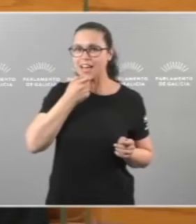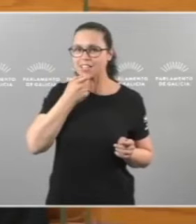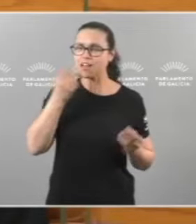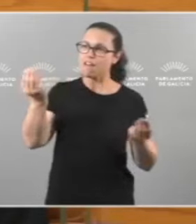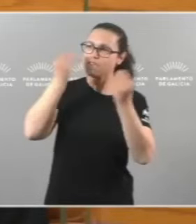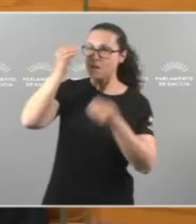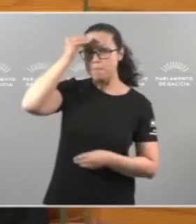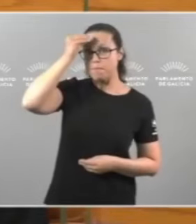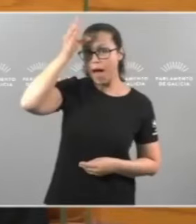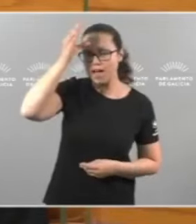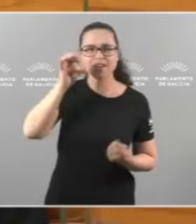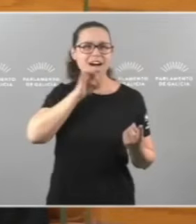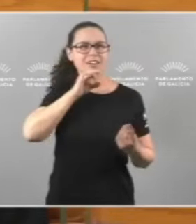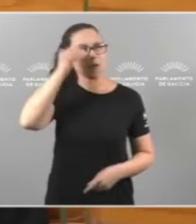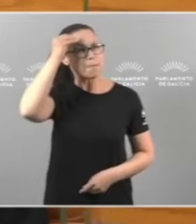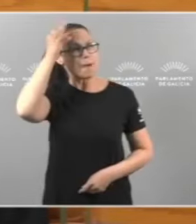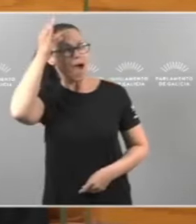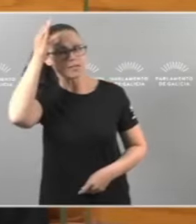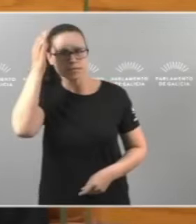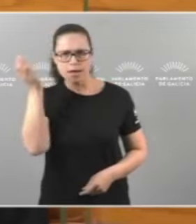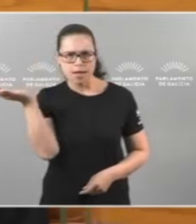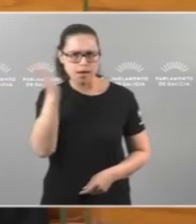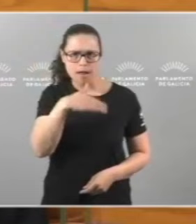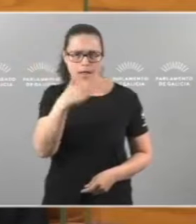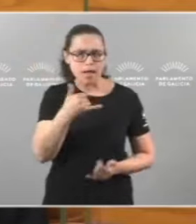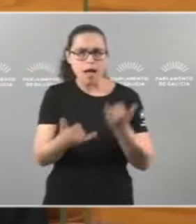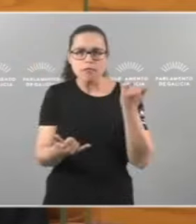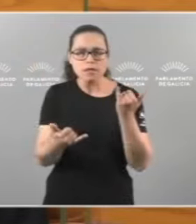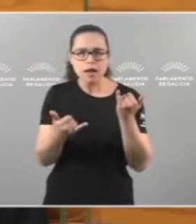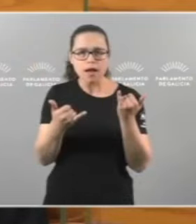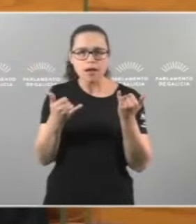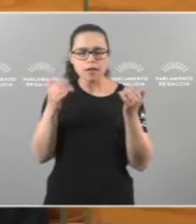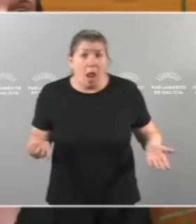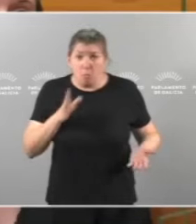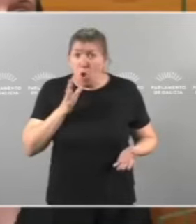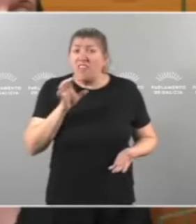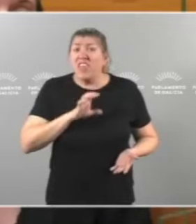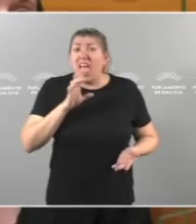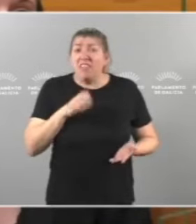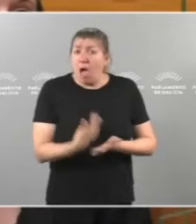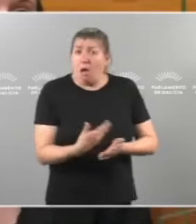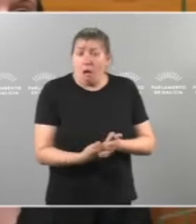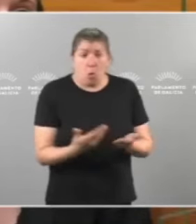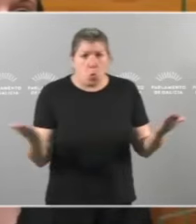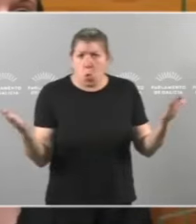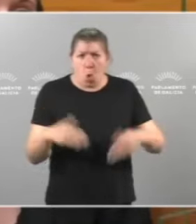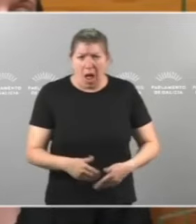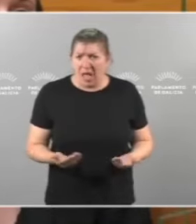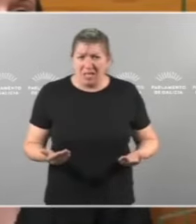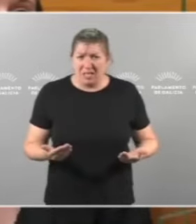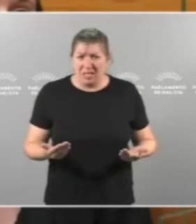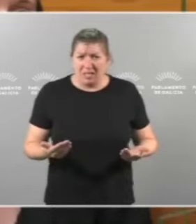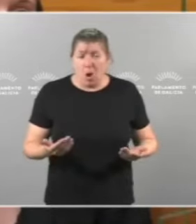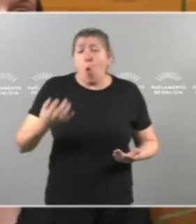saben máis galego e o único que está avanzando é o monolingüismo en castelán. O que hai é a cerrazón do